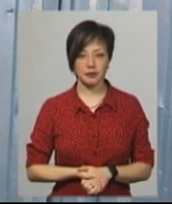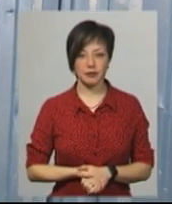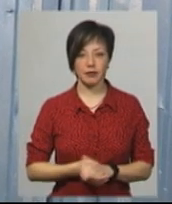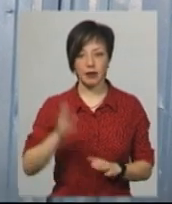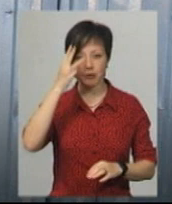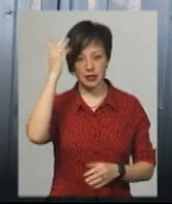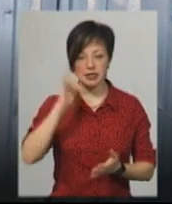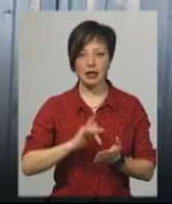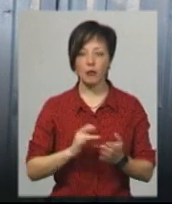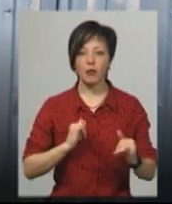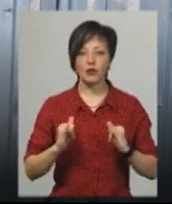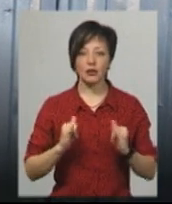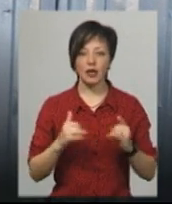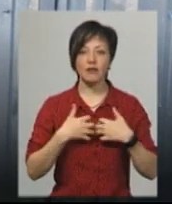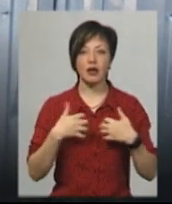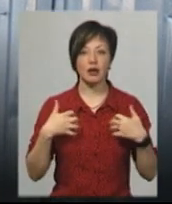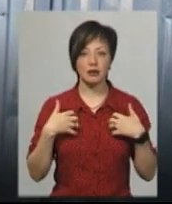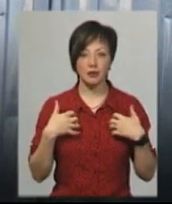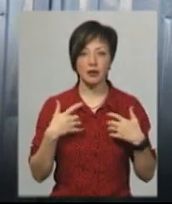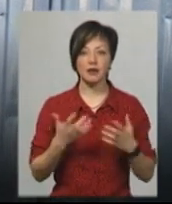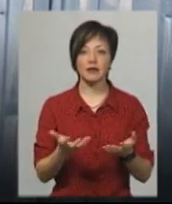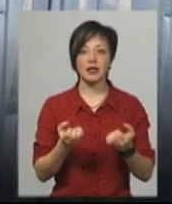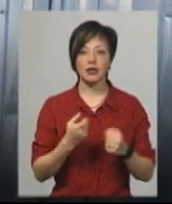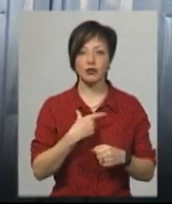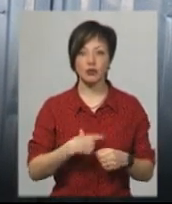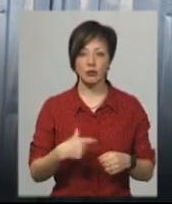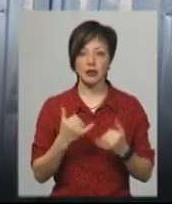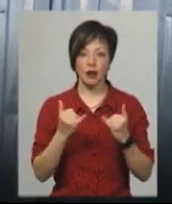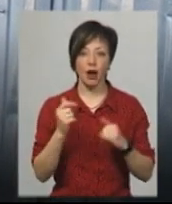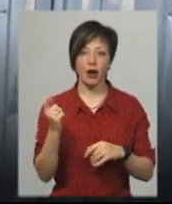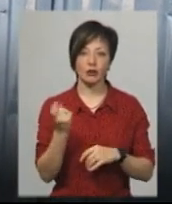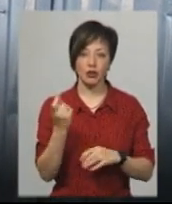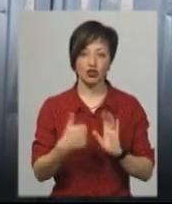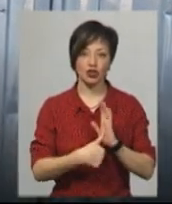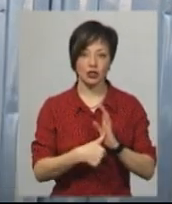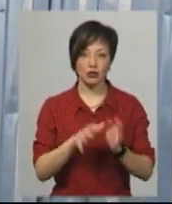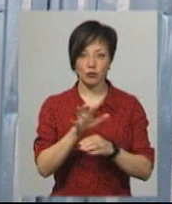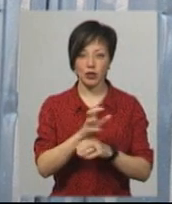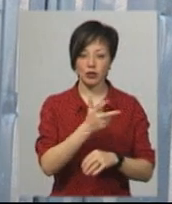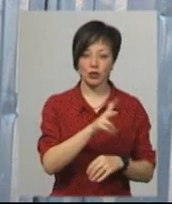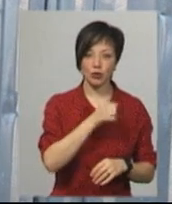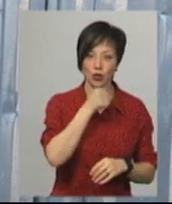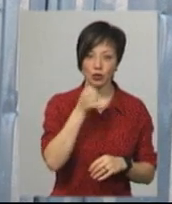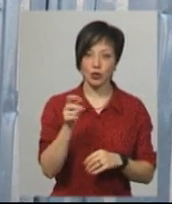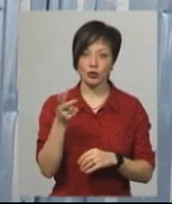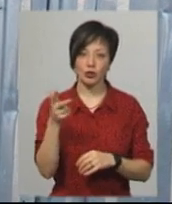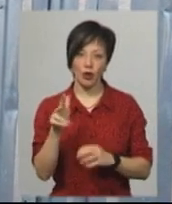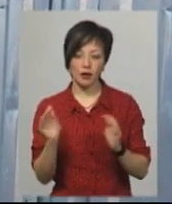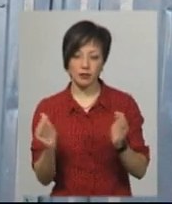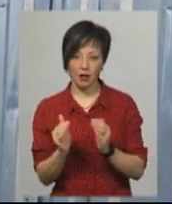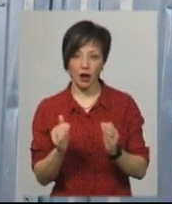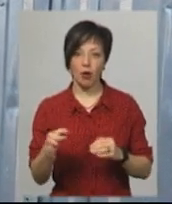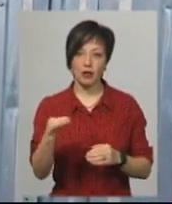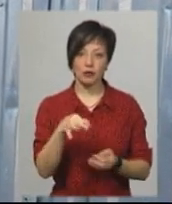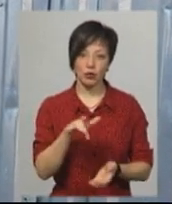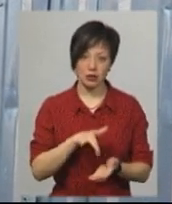Хмельницького центру поводження з тваринами притулок взяли собі для господарства шестеро собак. Троє дорослих і троє цуцінят. Це були люди із